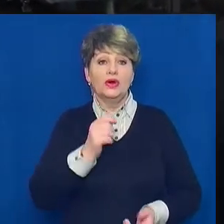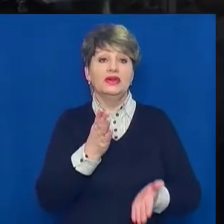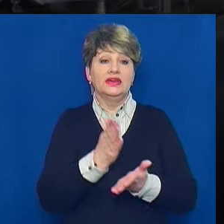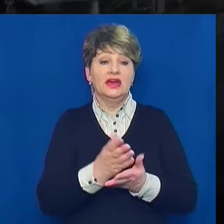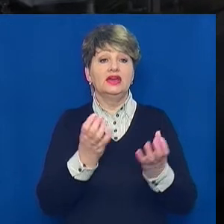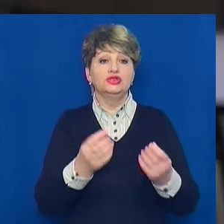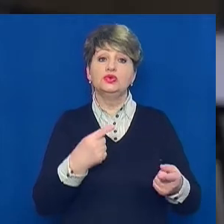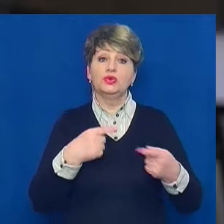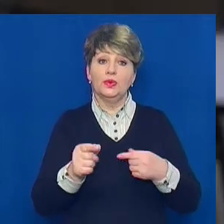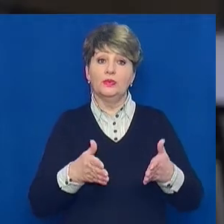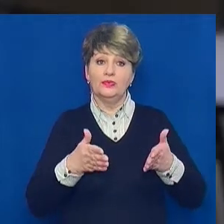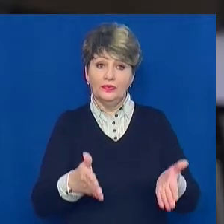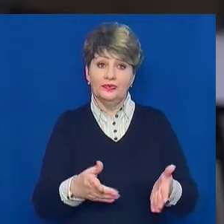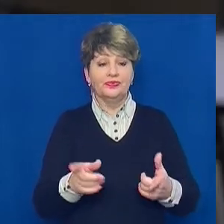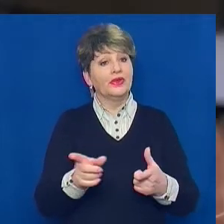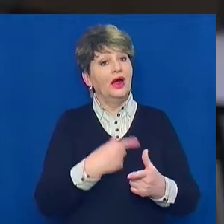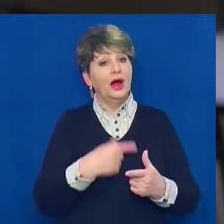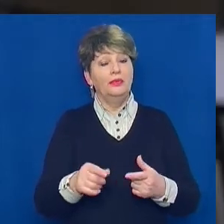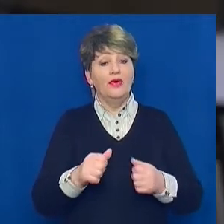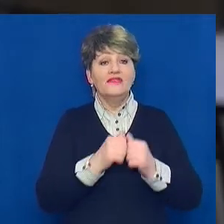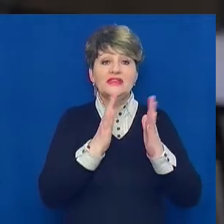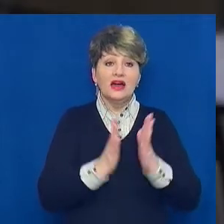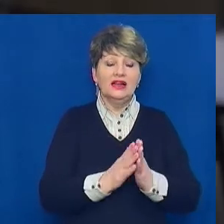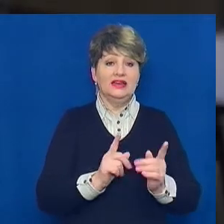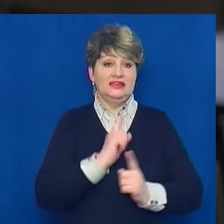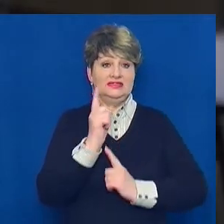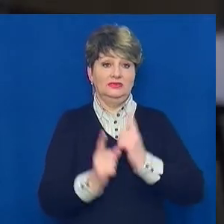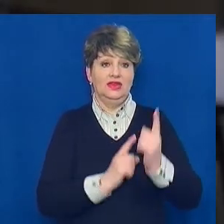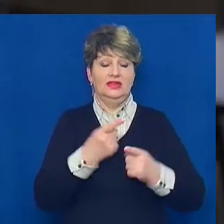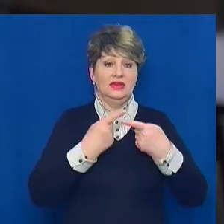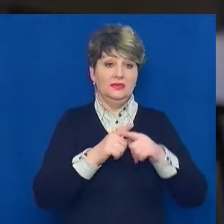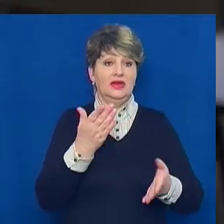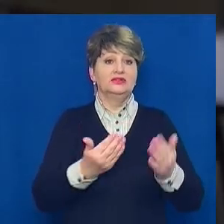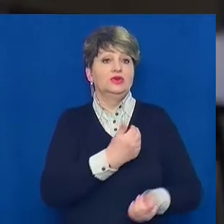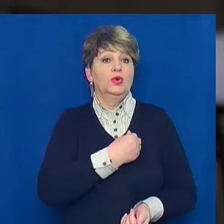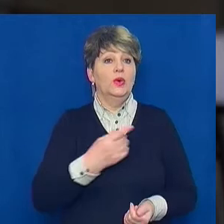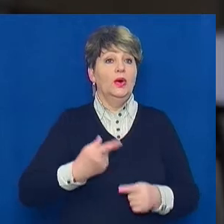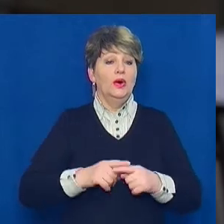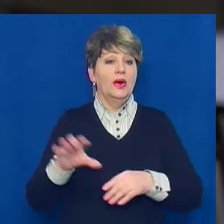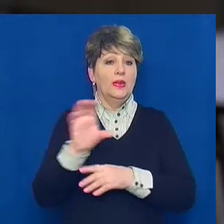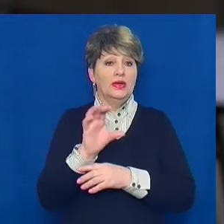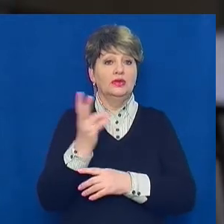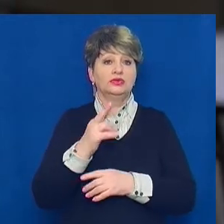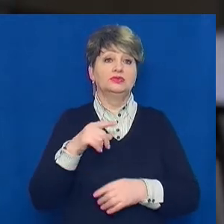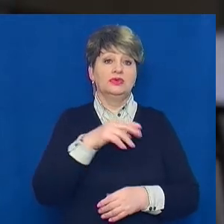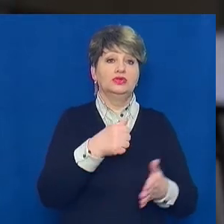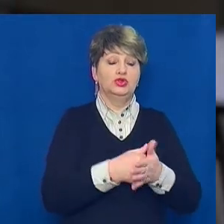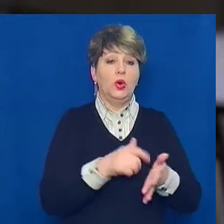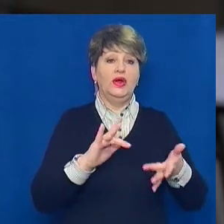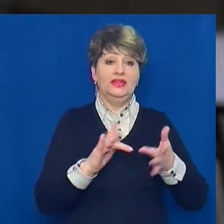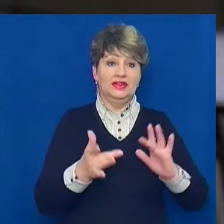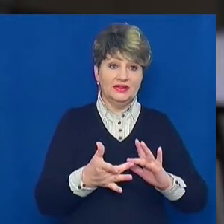альтернативи. Або змінити взагалі технологію, якщо не хочете дивитися на Супутник. Піти до інтернет-провайдера, піти